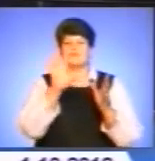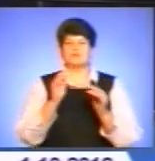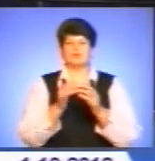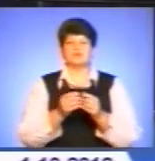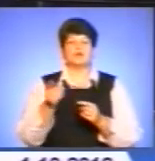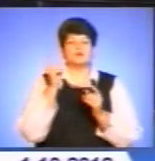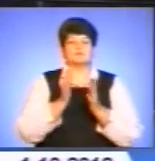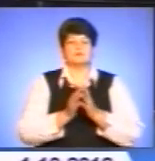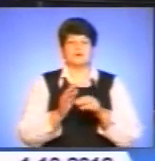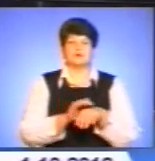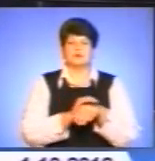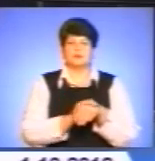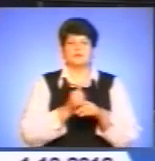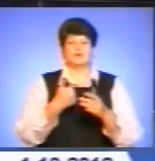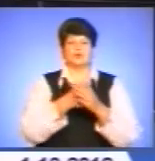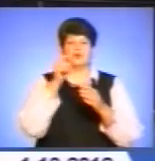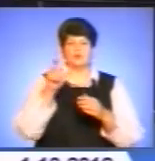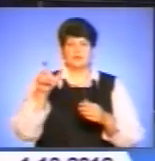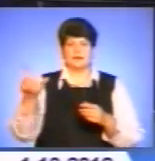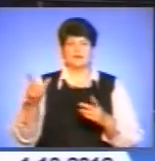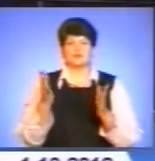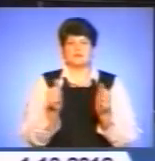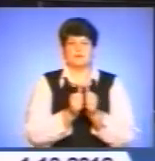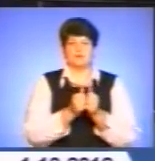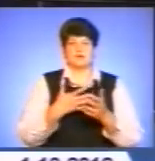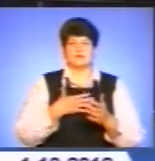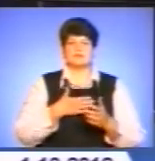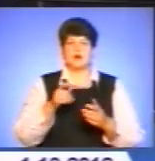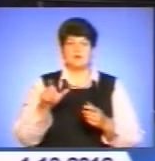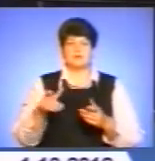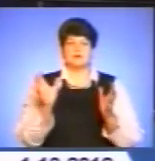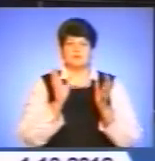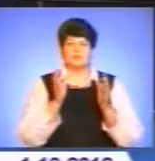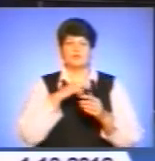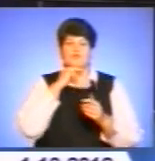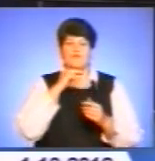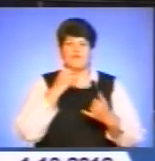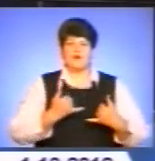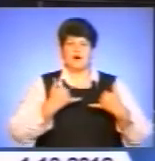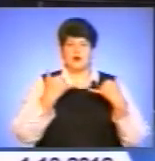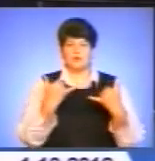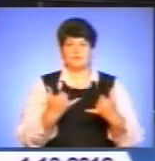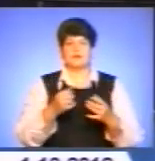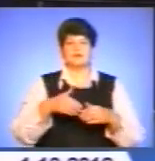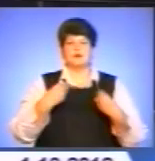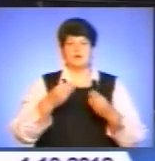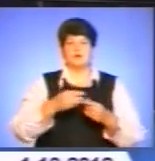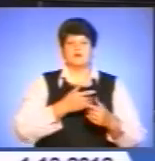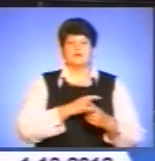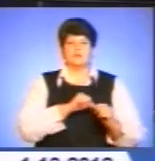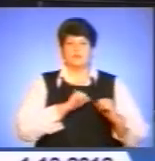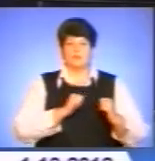людей, що живуть поруч із нами, оточити їх теплом та увагою. Висловлюю щиру повагу і глибоку вдячність ветеранам за